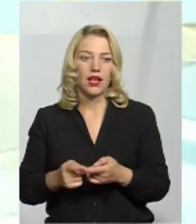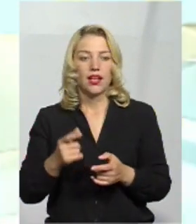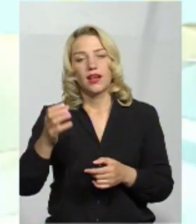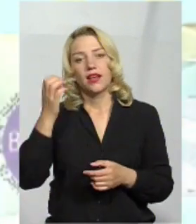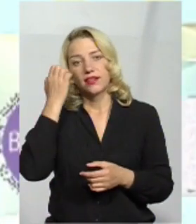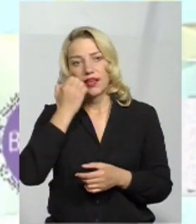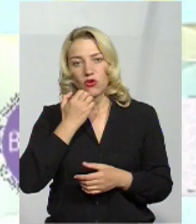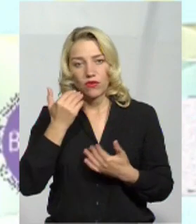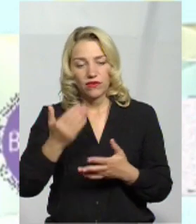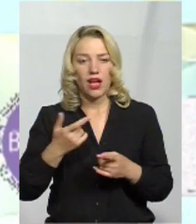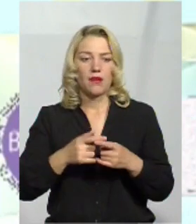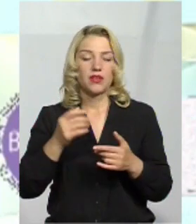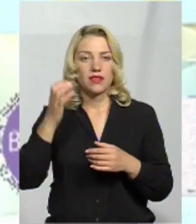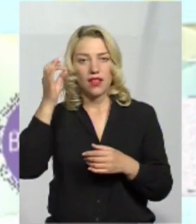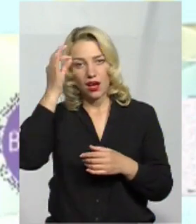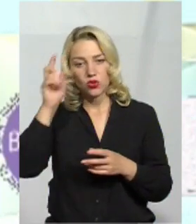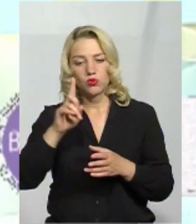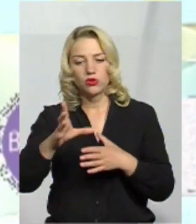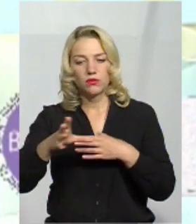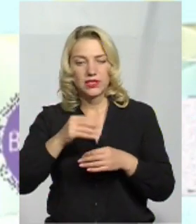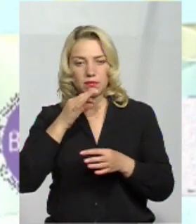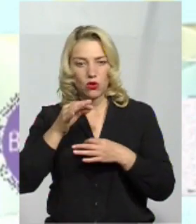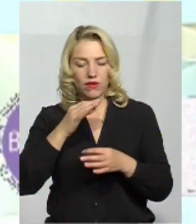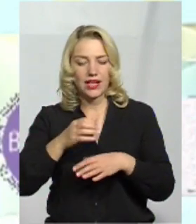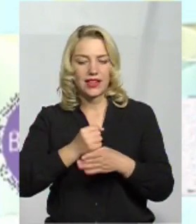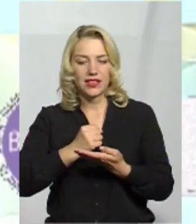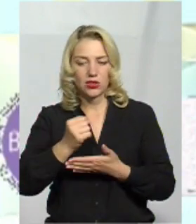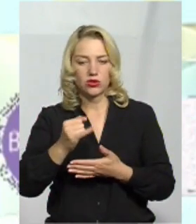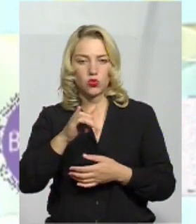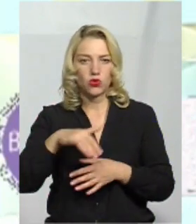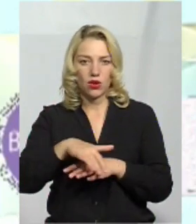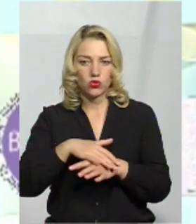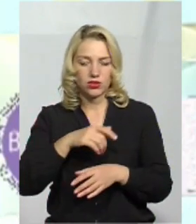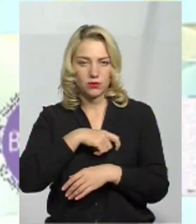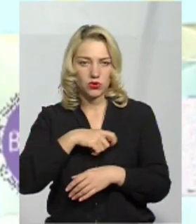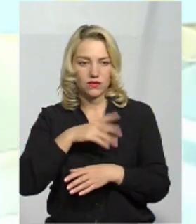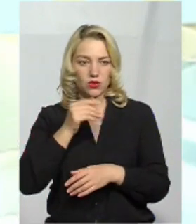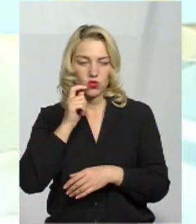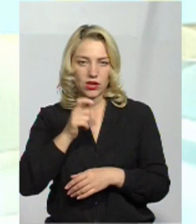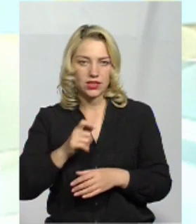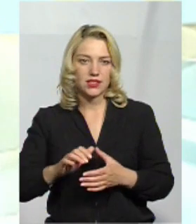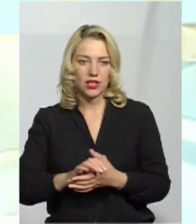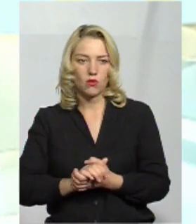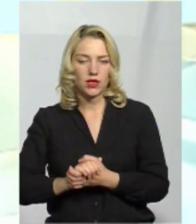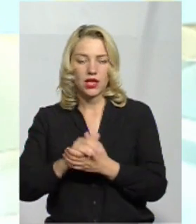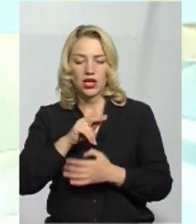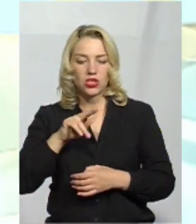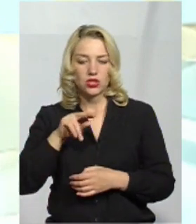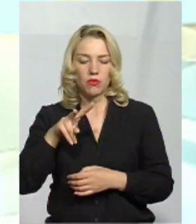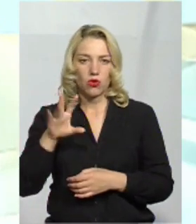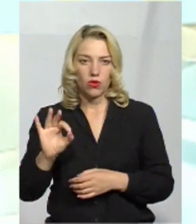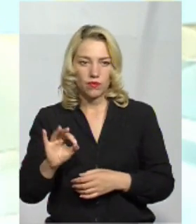слухачам. Нагадую, ми спілкувалися із кандидатом у народні депутати від Всеукраїнського об'єднання «Свобода» Назарієм Чепком.